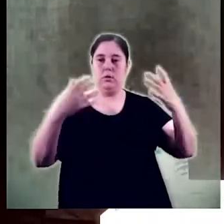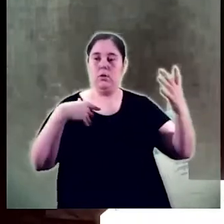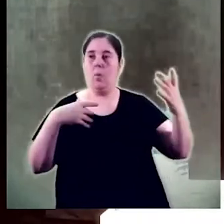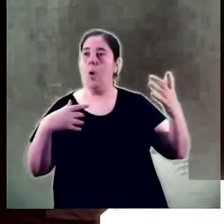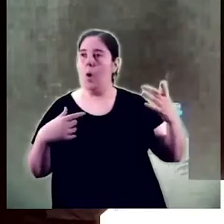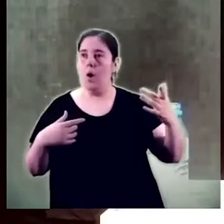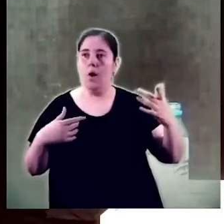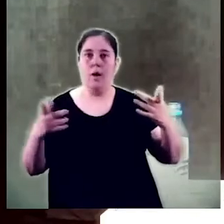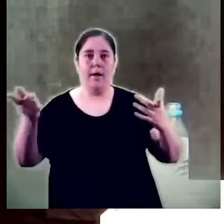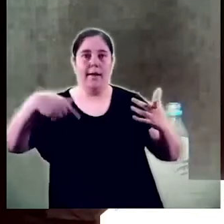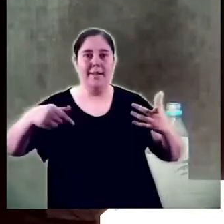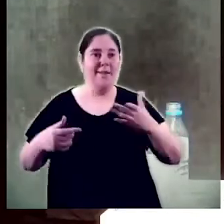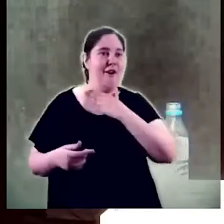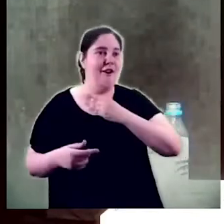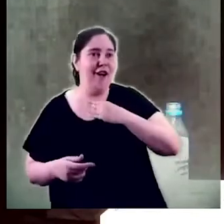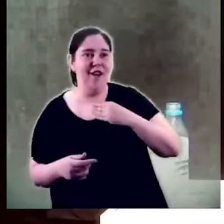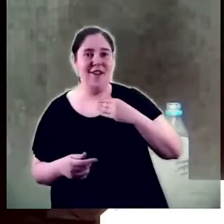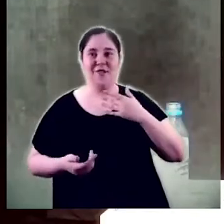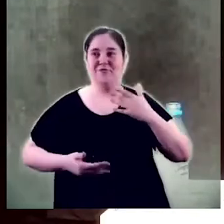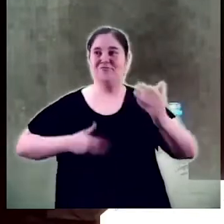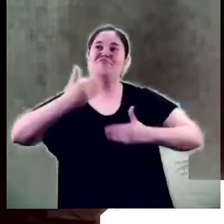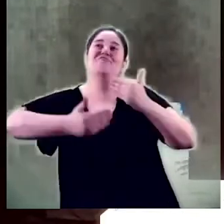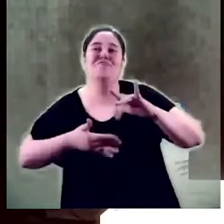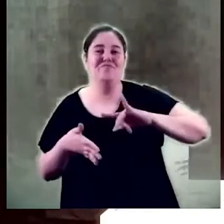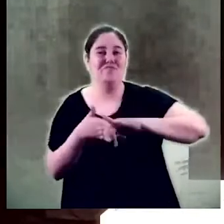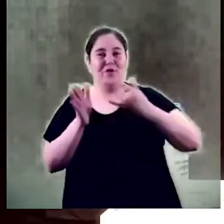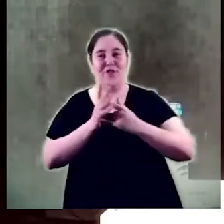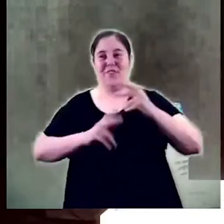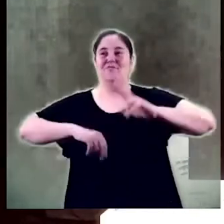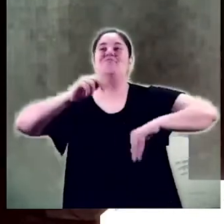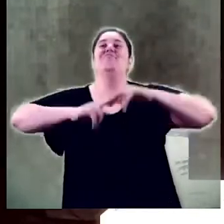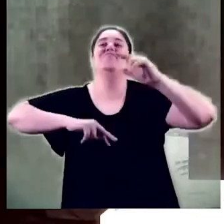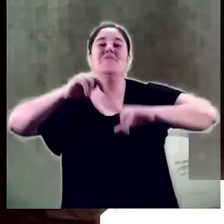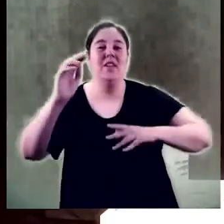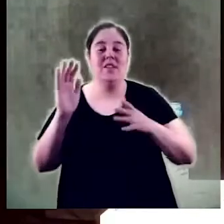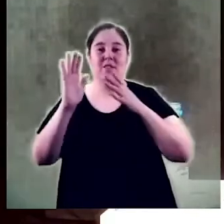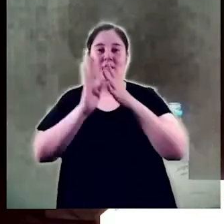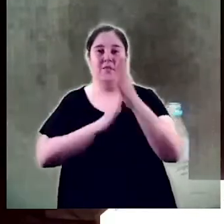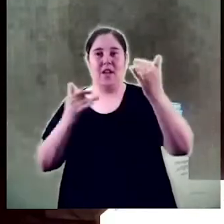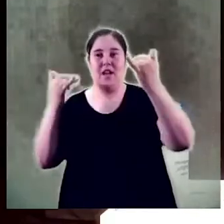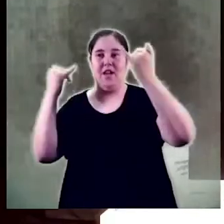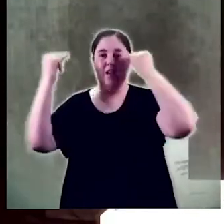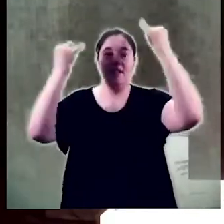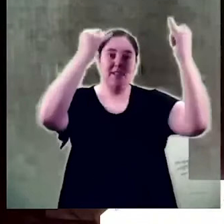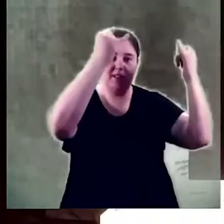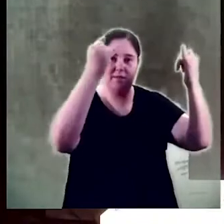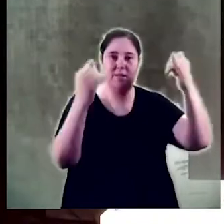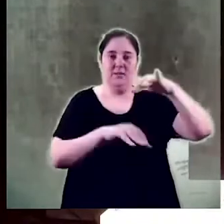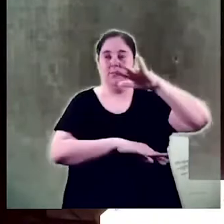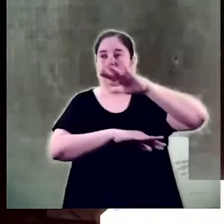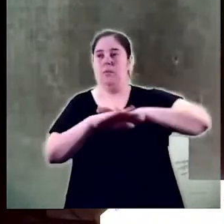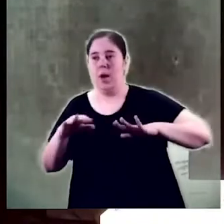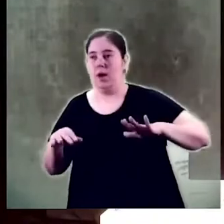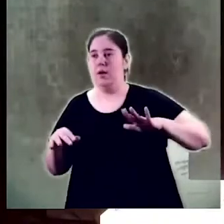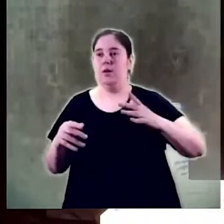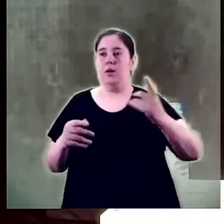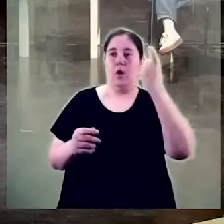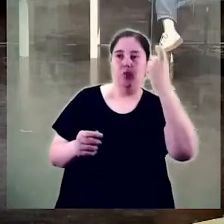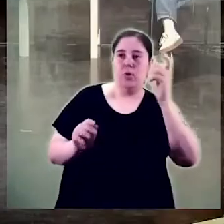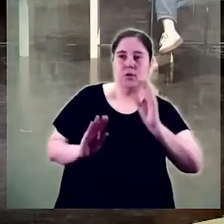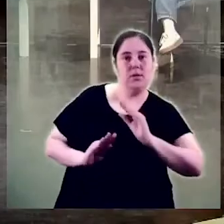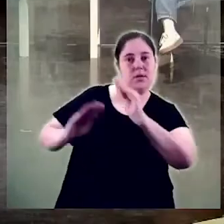sobretot per les ganes de fer coses construir projectes i portar endavant iniciatives que caracteritzen el nostre alumnat